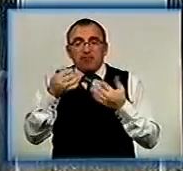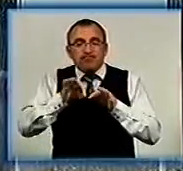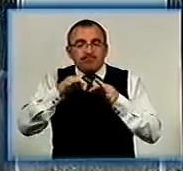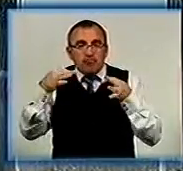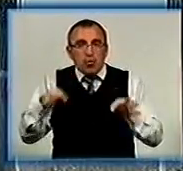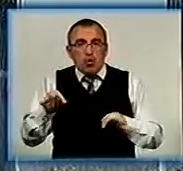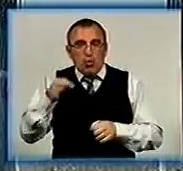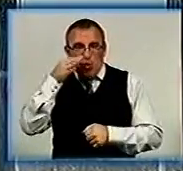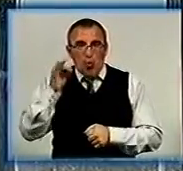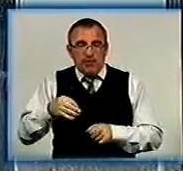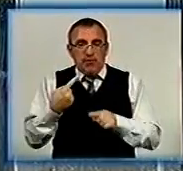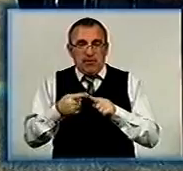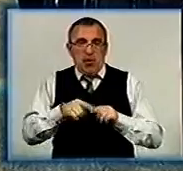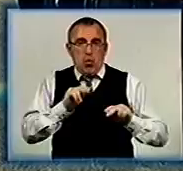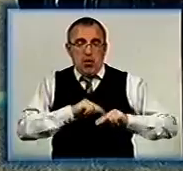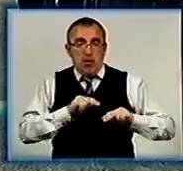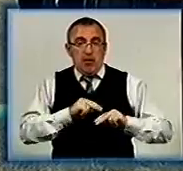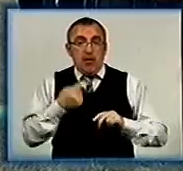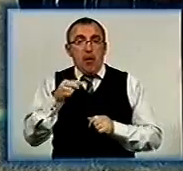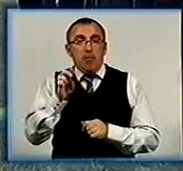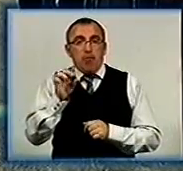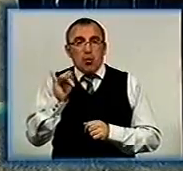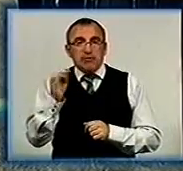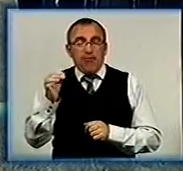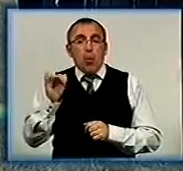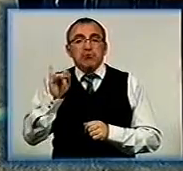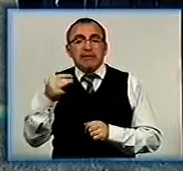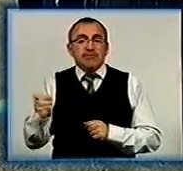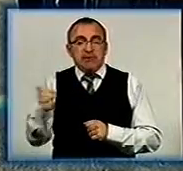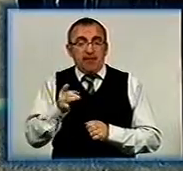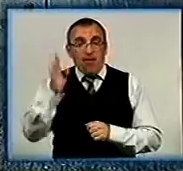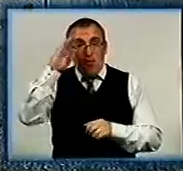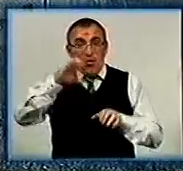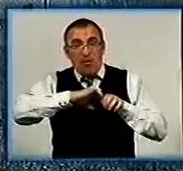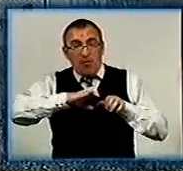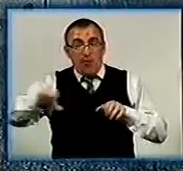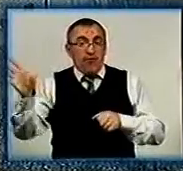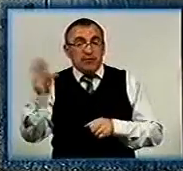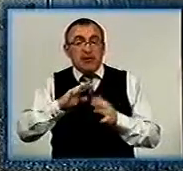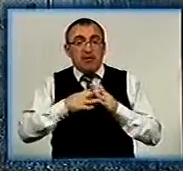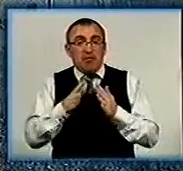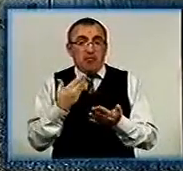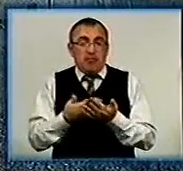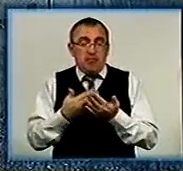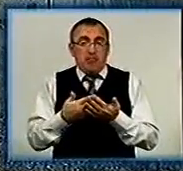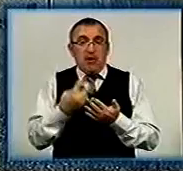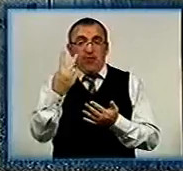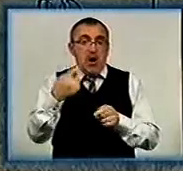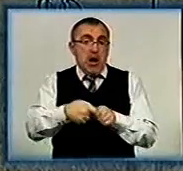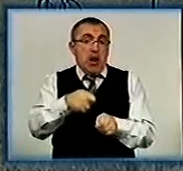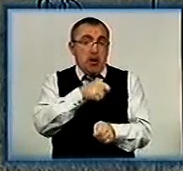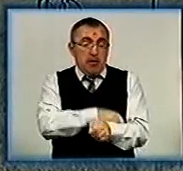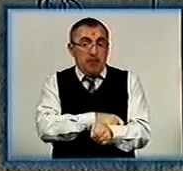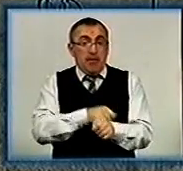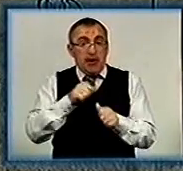цієї роботи. А це вже Брусівка Остинівського району. Тут водопровідна мережа по всьому селу склала трохи більше 2 кілометрів.